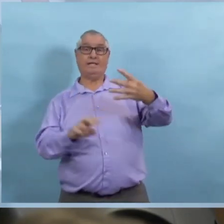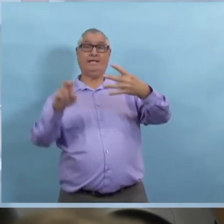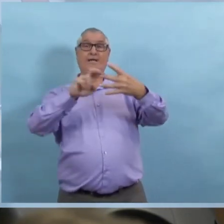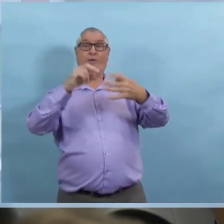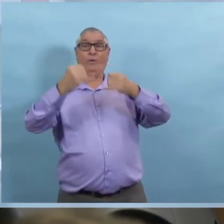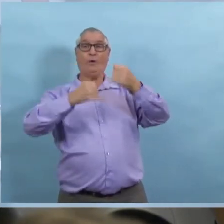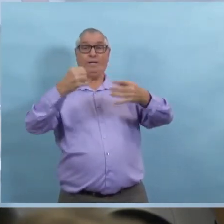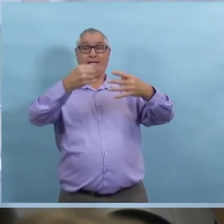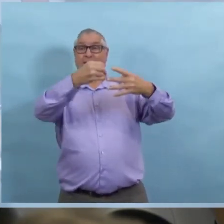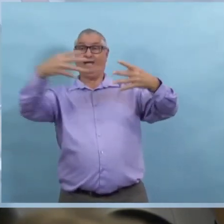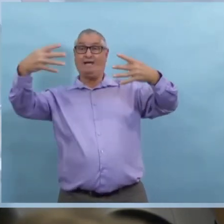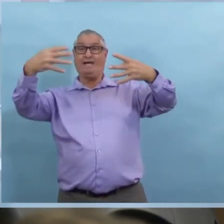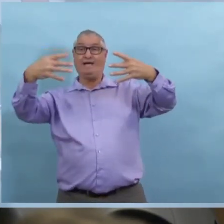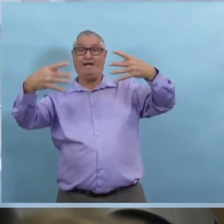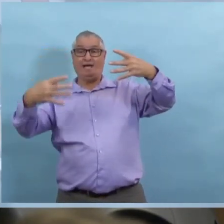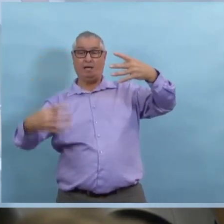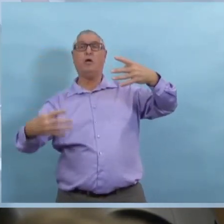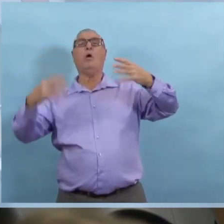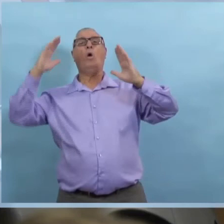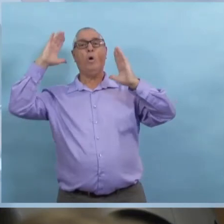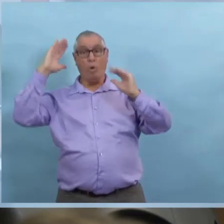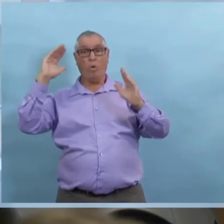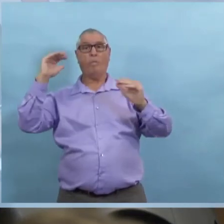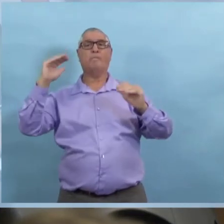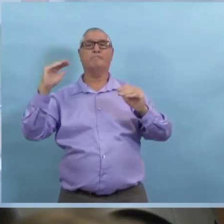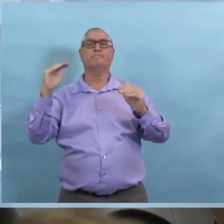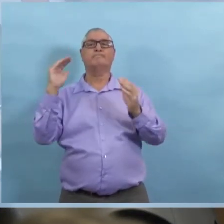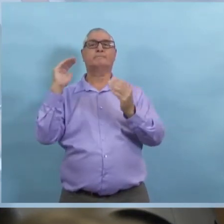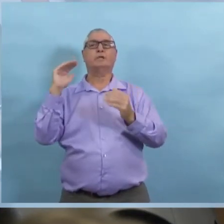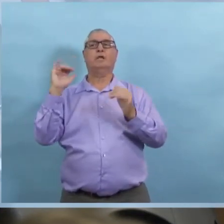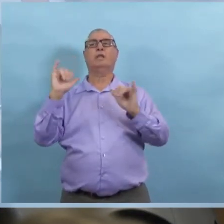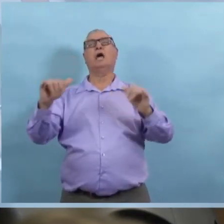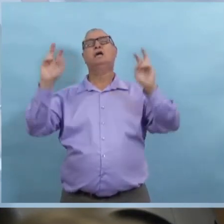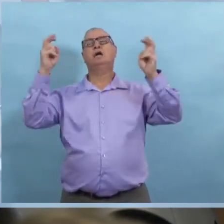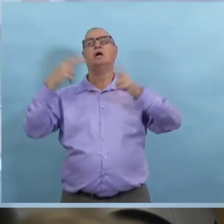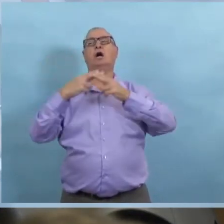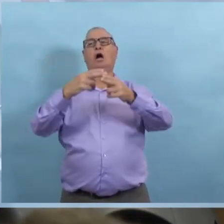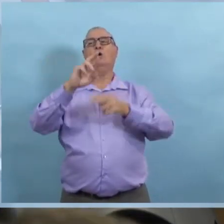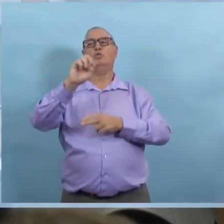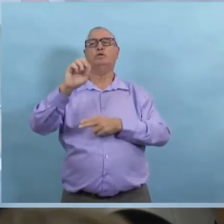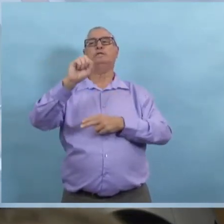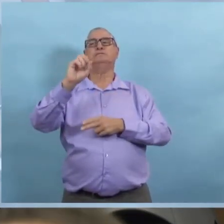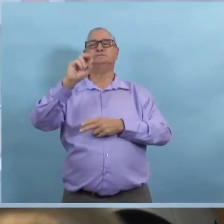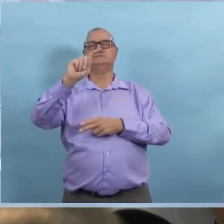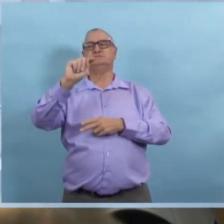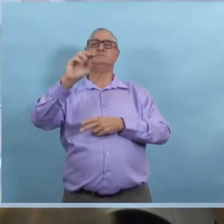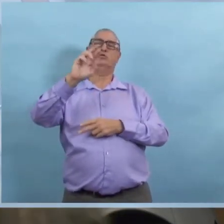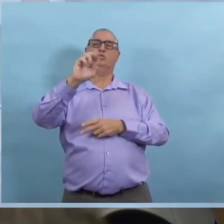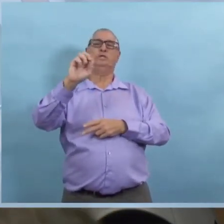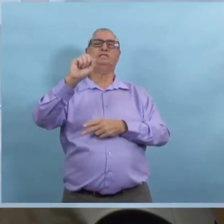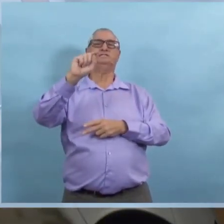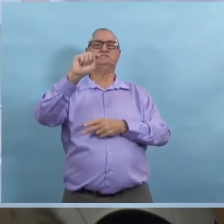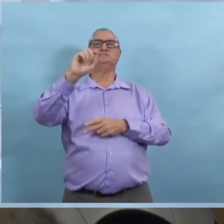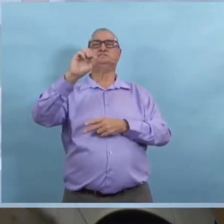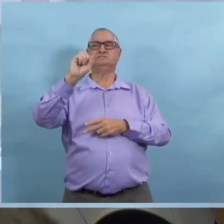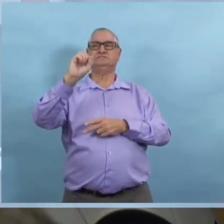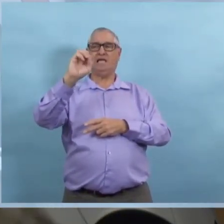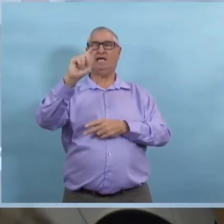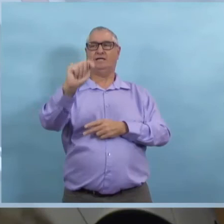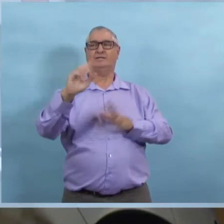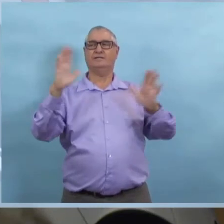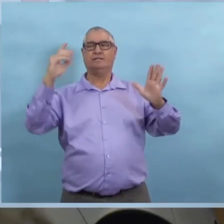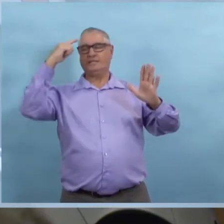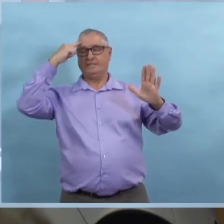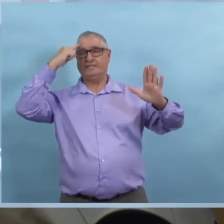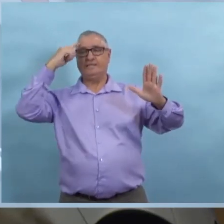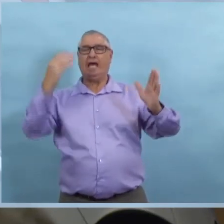mesures avec ce nouveau niveau de restrictions orange, eh bien, ça va vraiment être le bouton de redémarrage dont on a besoin à Winnipeg et dans la région